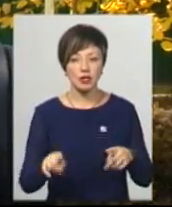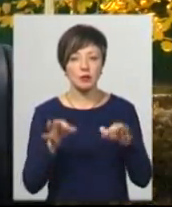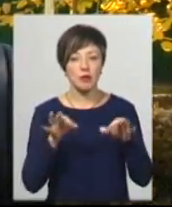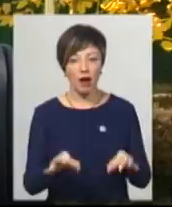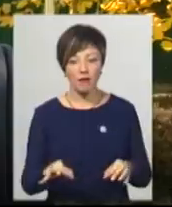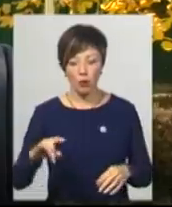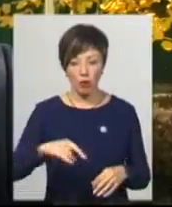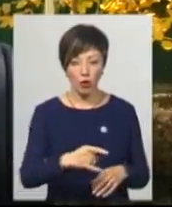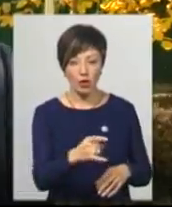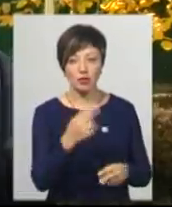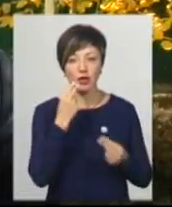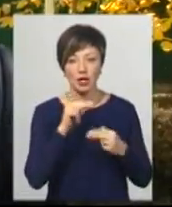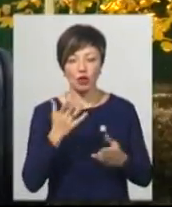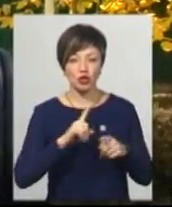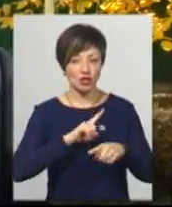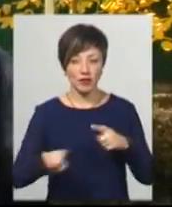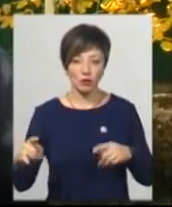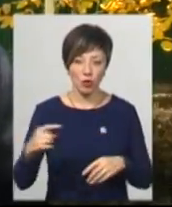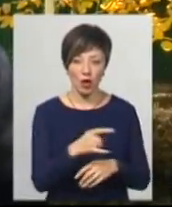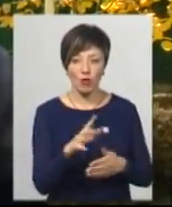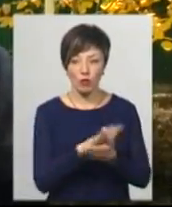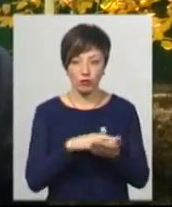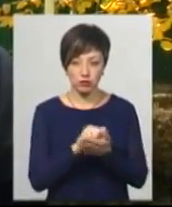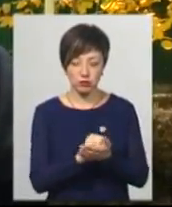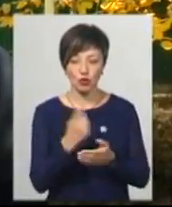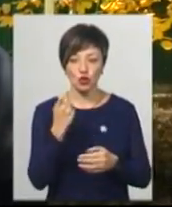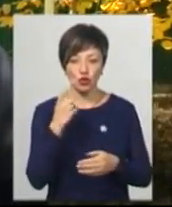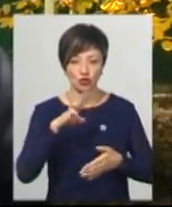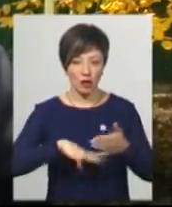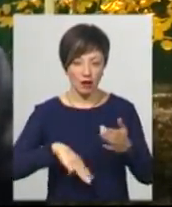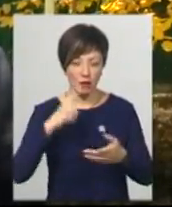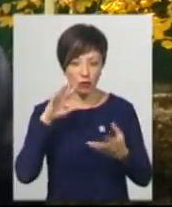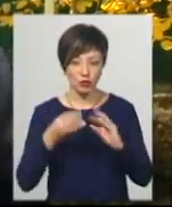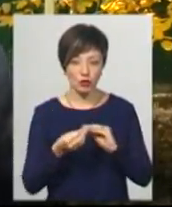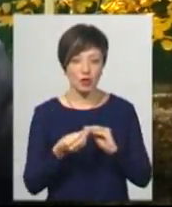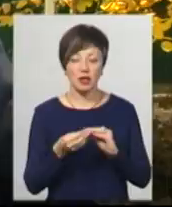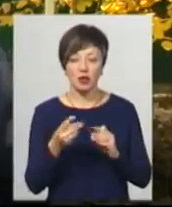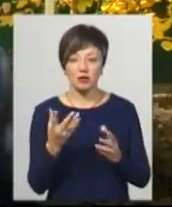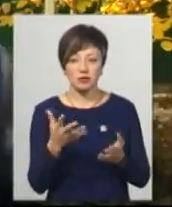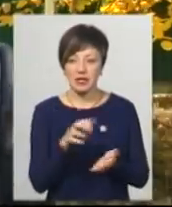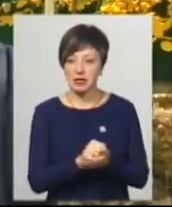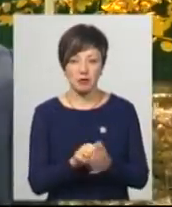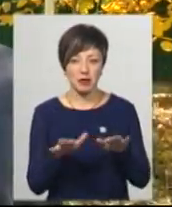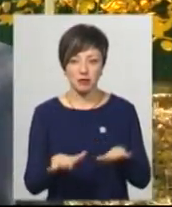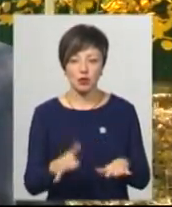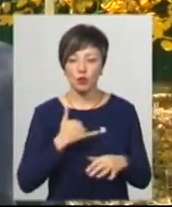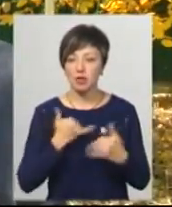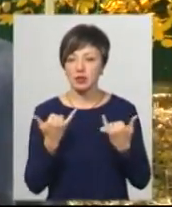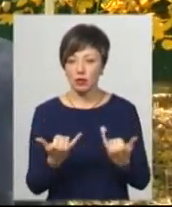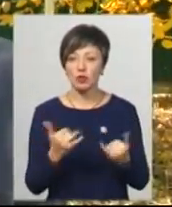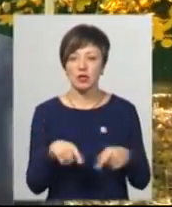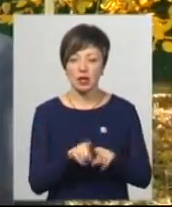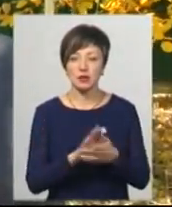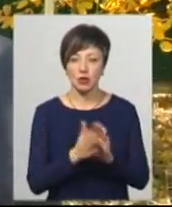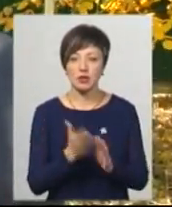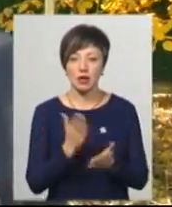правильно проїхати, мабуть, краще. Якщо швидко проїхав, але отримав 100 штрафних очок чи 200, то ти вже не займеш то місце. У нас сьогодні така ситуація